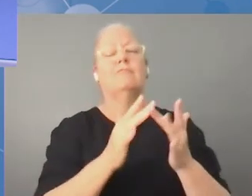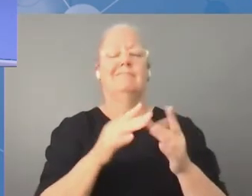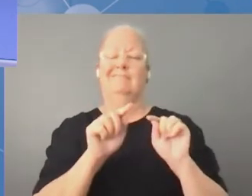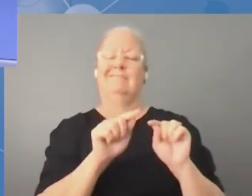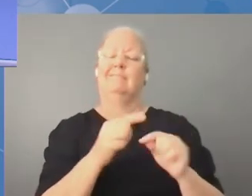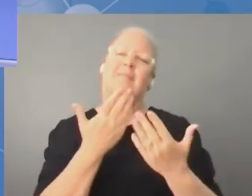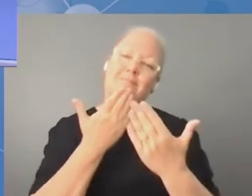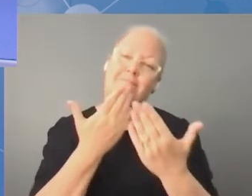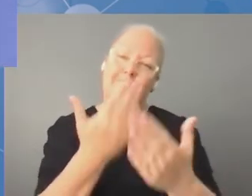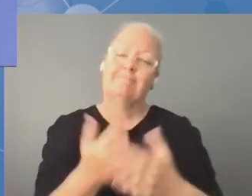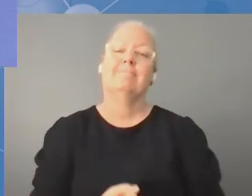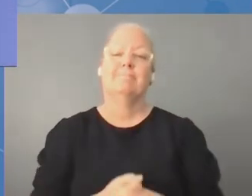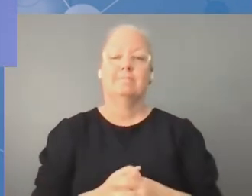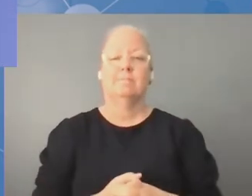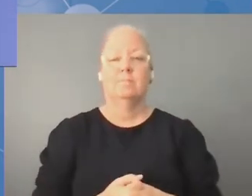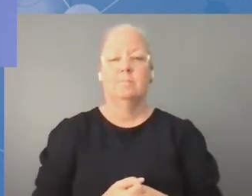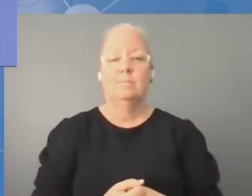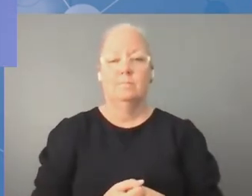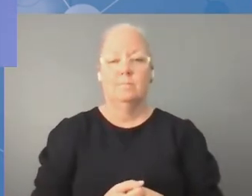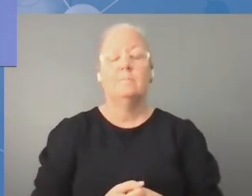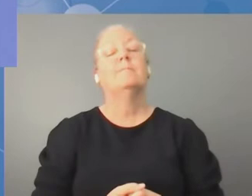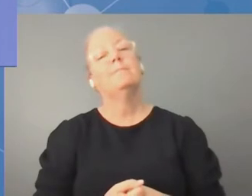IGF mógłby zrobić więcej w tym zakresie. Dziękuję.